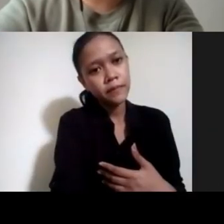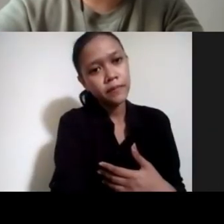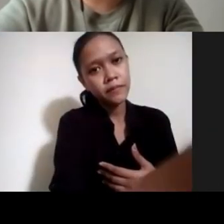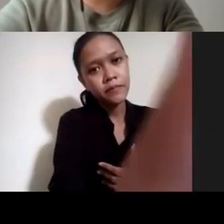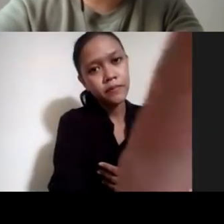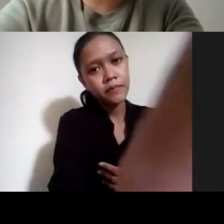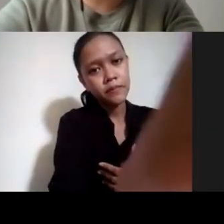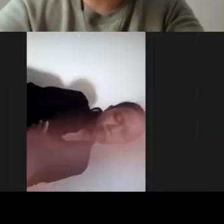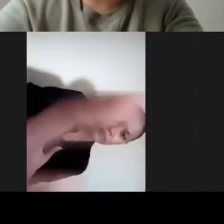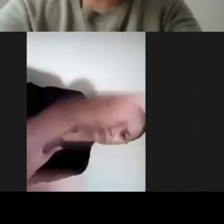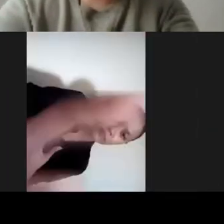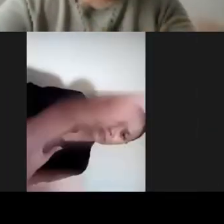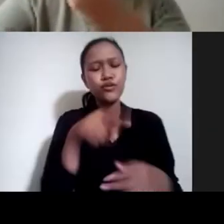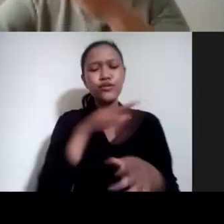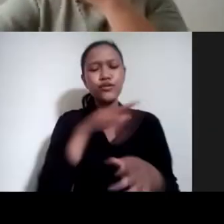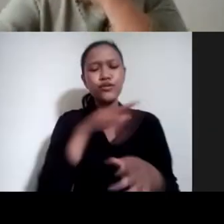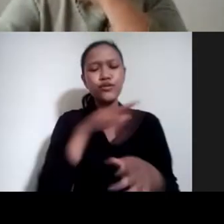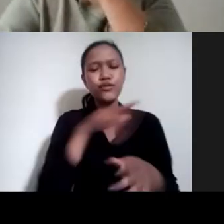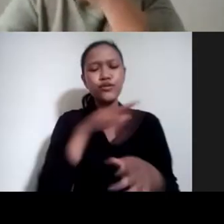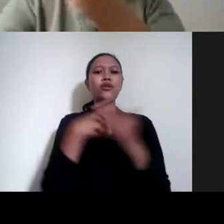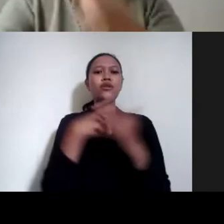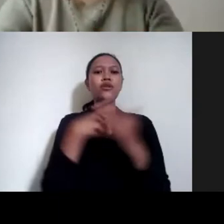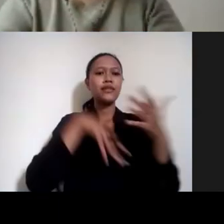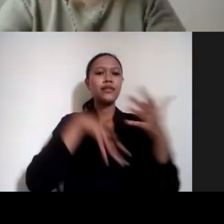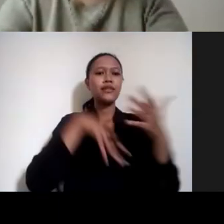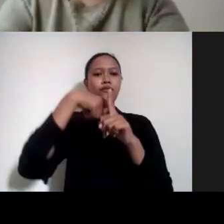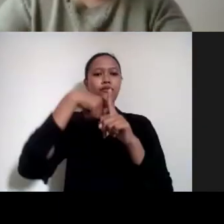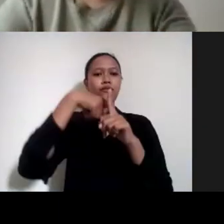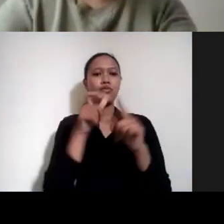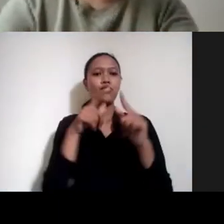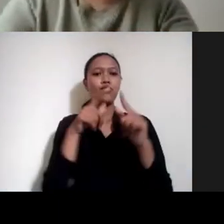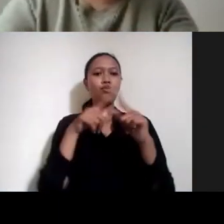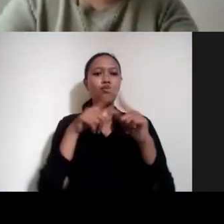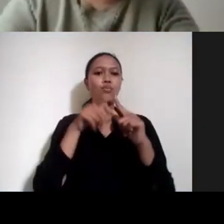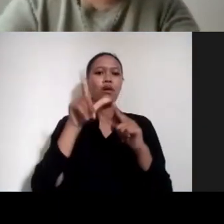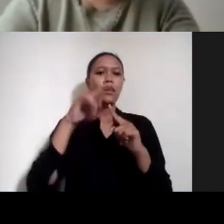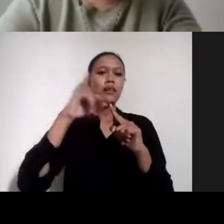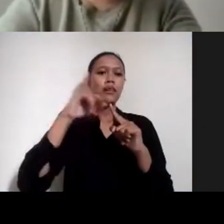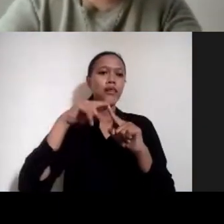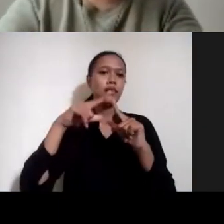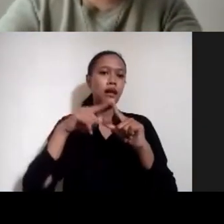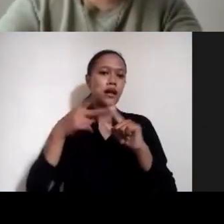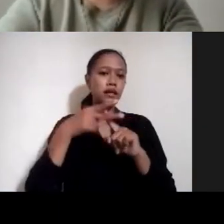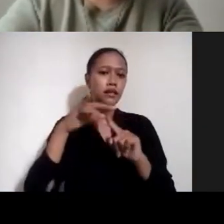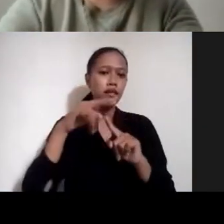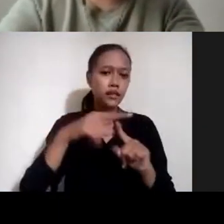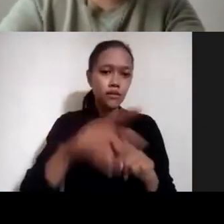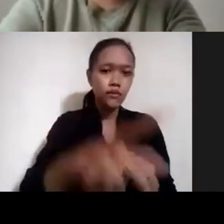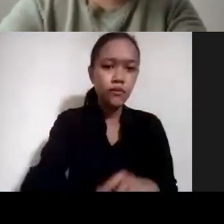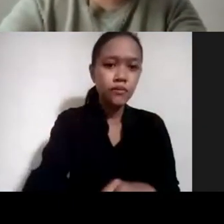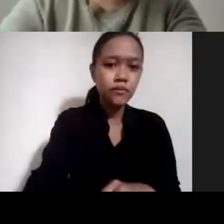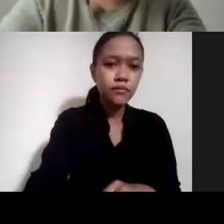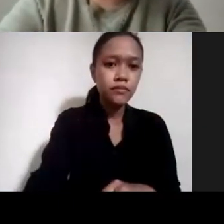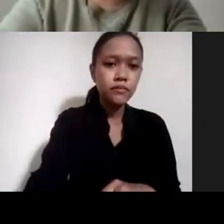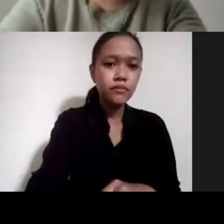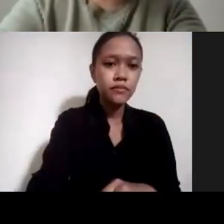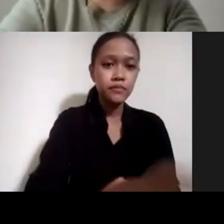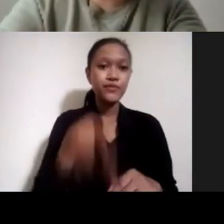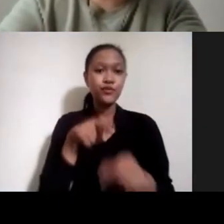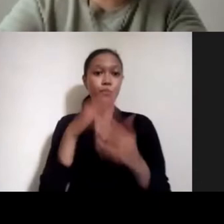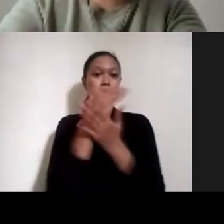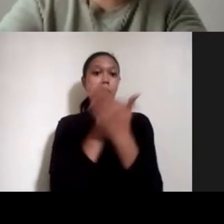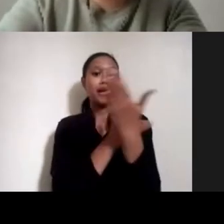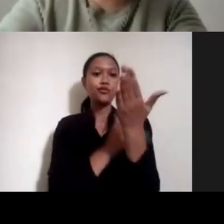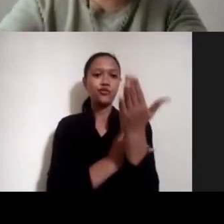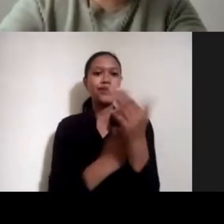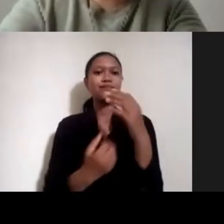kualitatif. Dan ini dibuat berdasarkan dari peraturan yang diterbitkan oleh WHO.